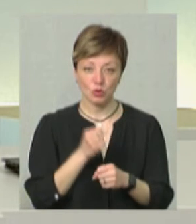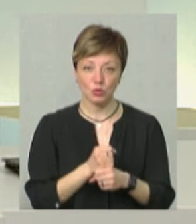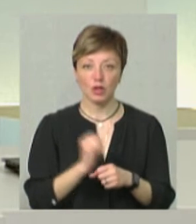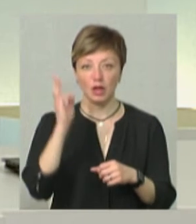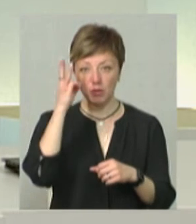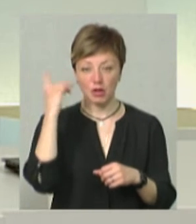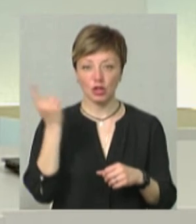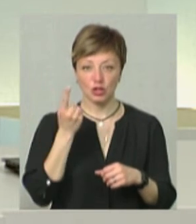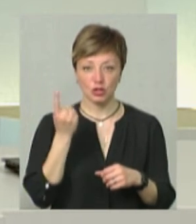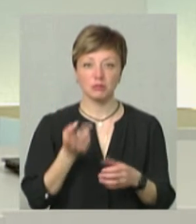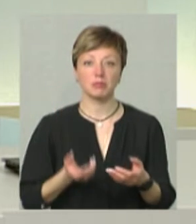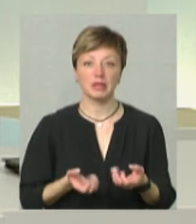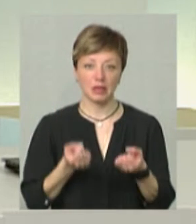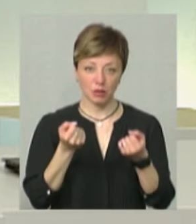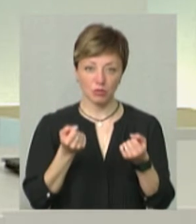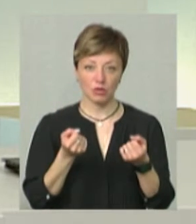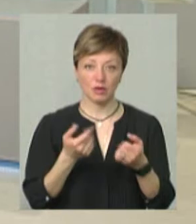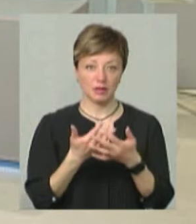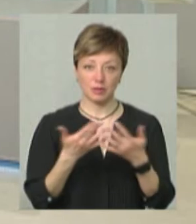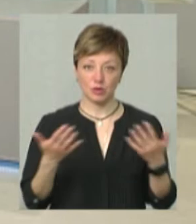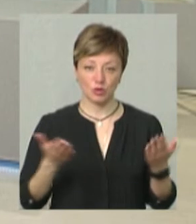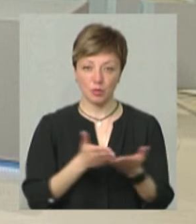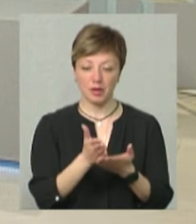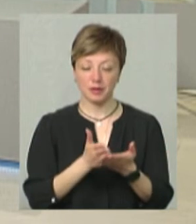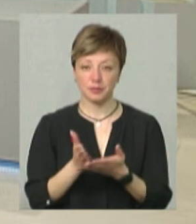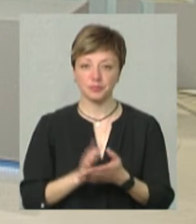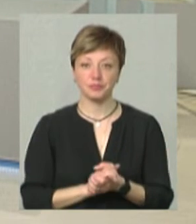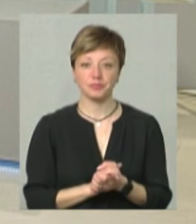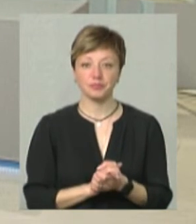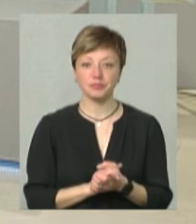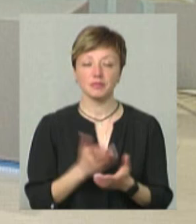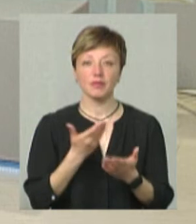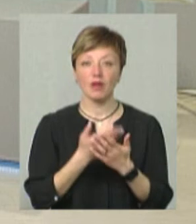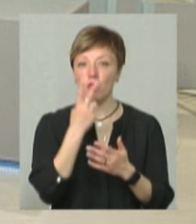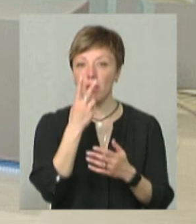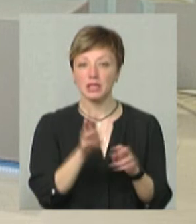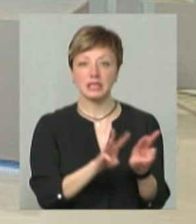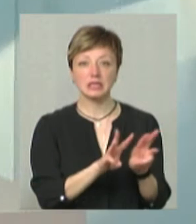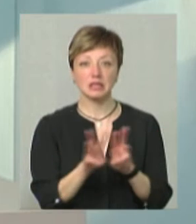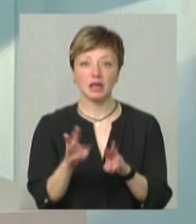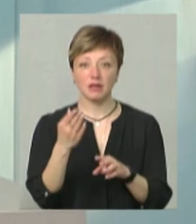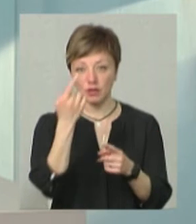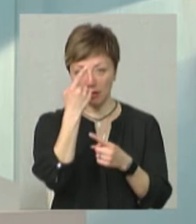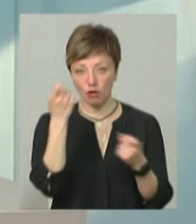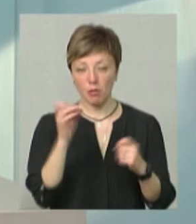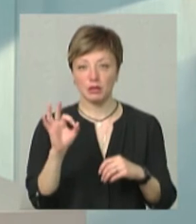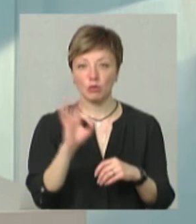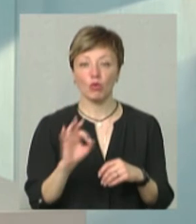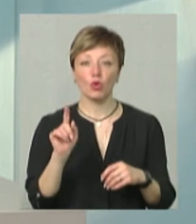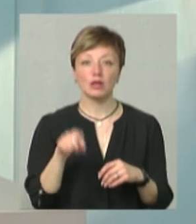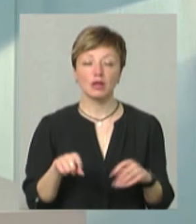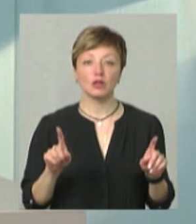Хмельниччина її підтримує сибічно. А от бачила на сайті вашому інформацію про те, що